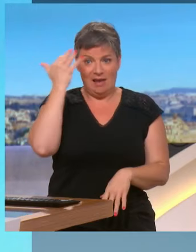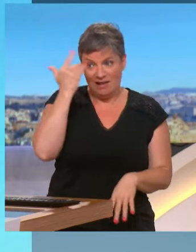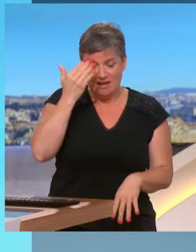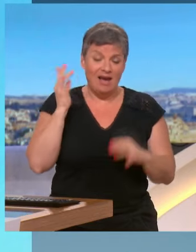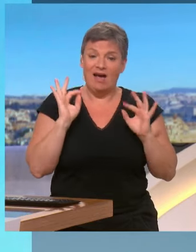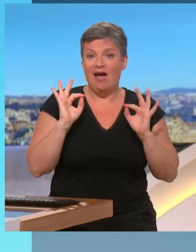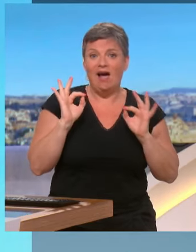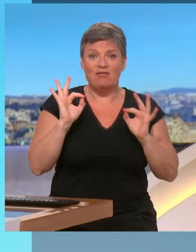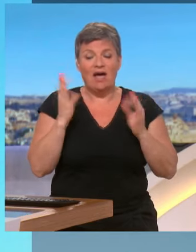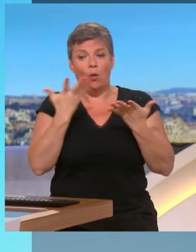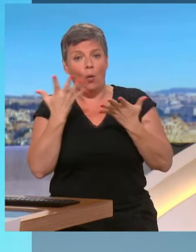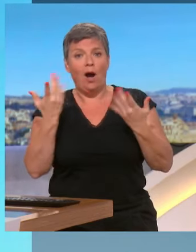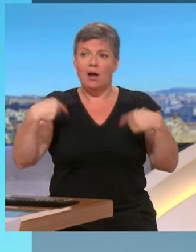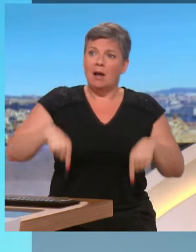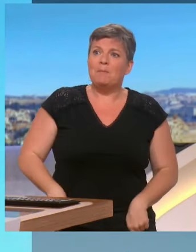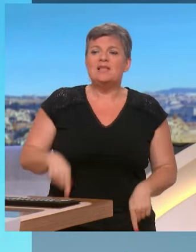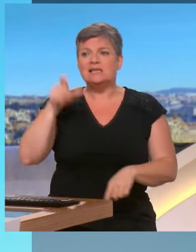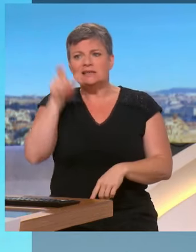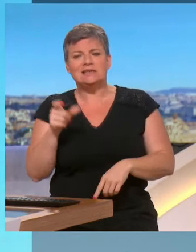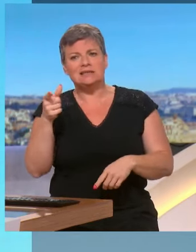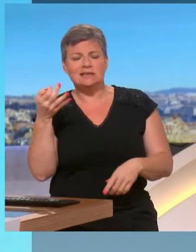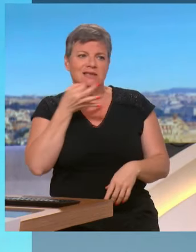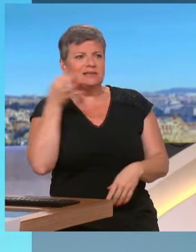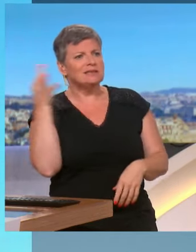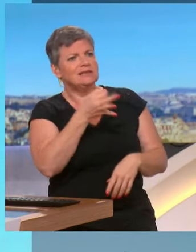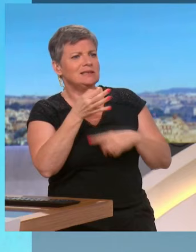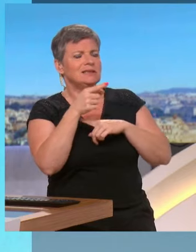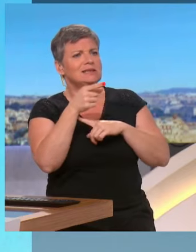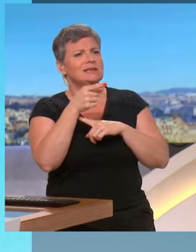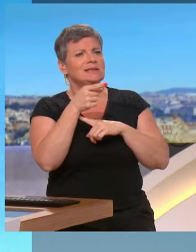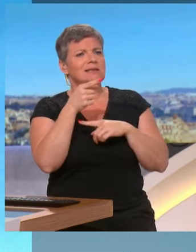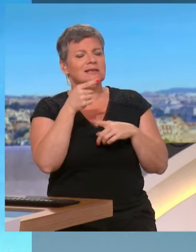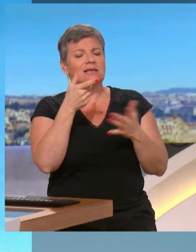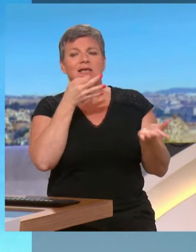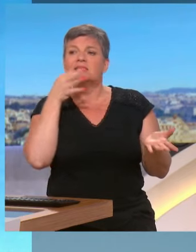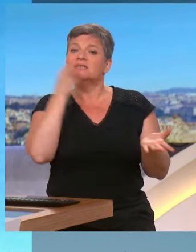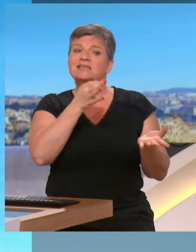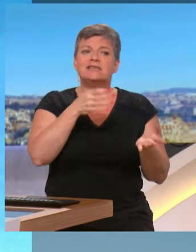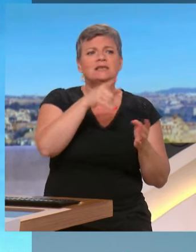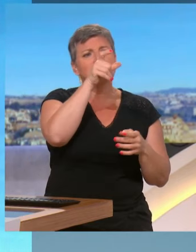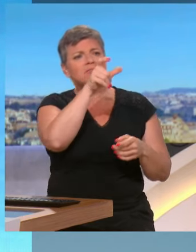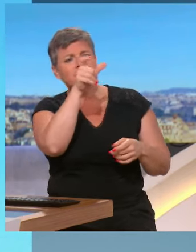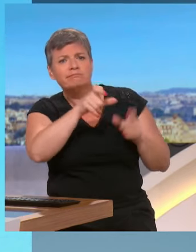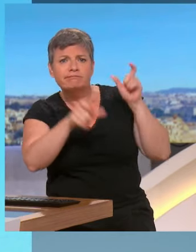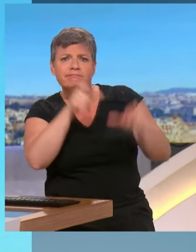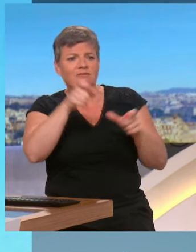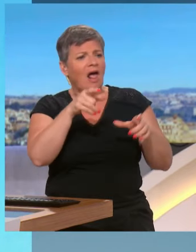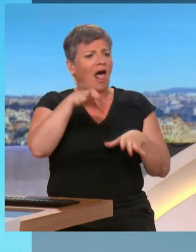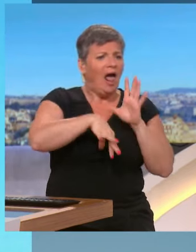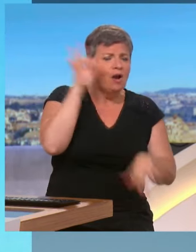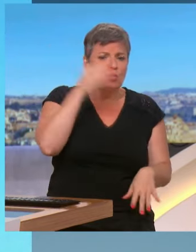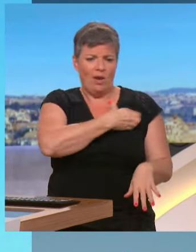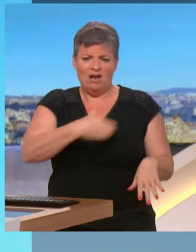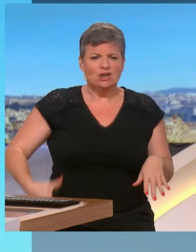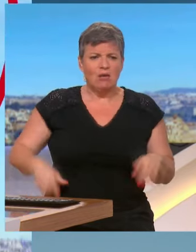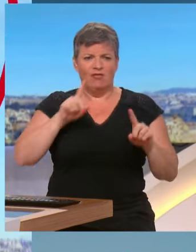d'un côté une ministre, Aurore Berger, qui dénonce le fait que des élus en écharpe aillent manifester. Vous vous